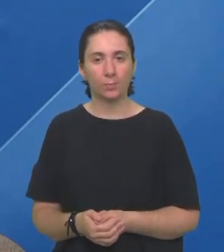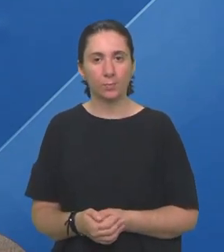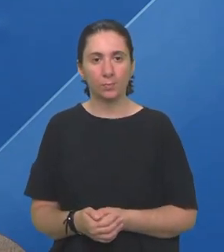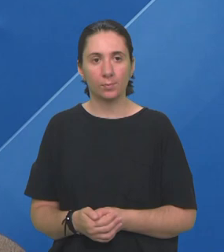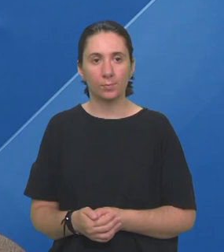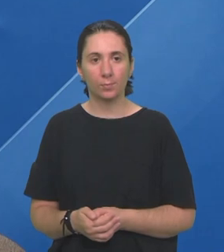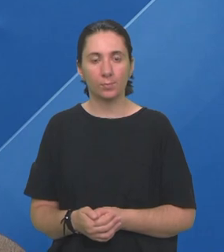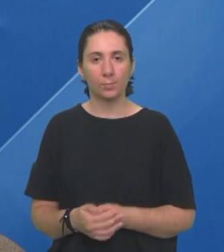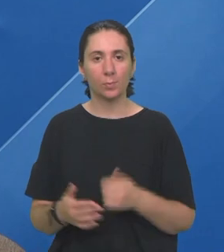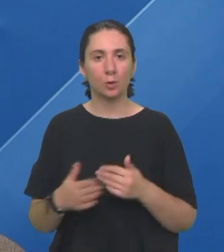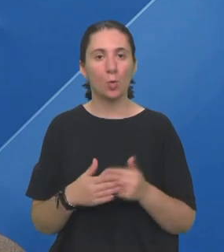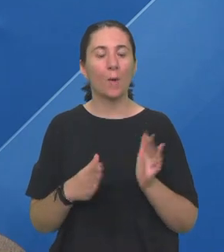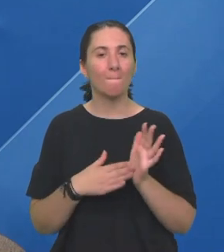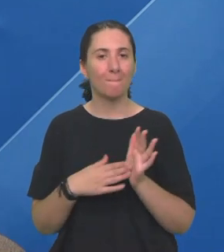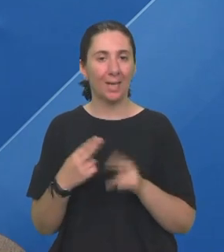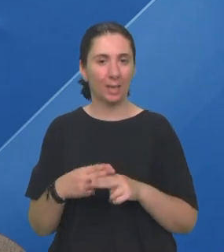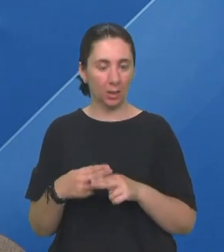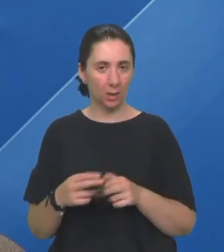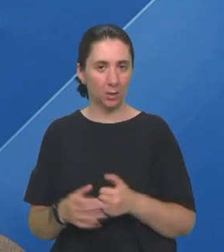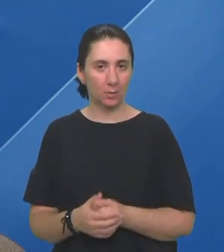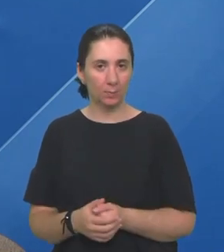Zbog meningitisa